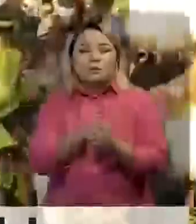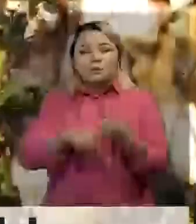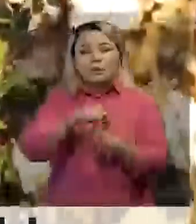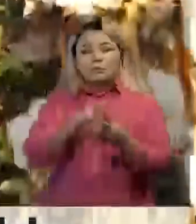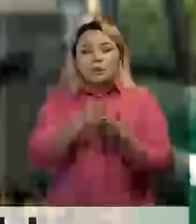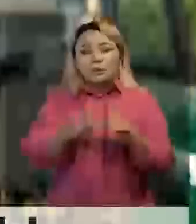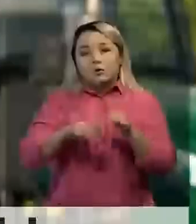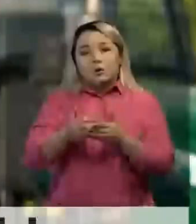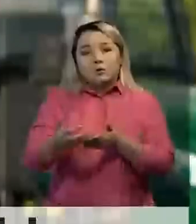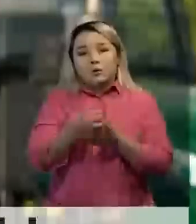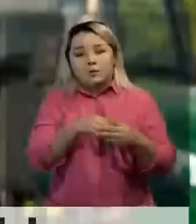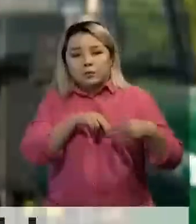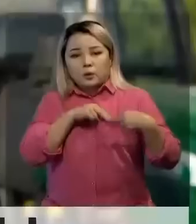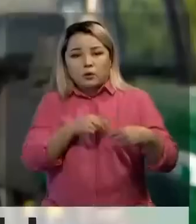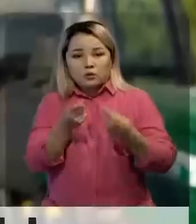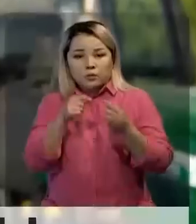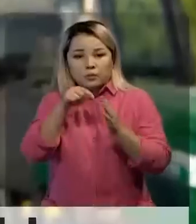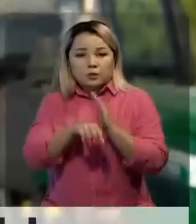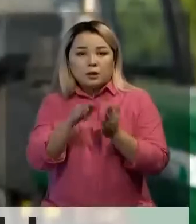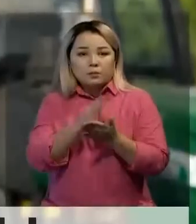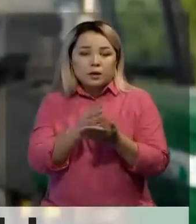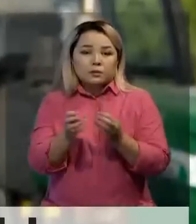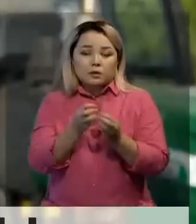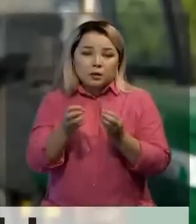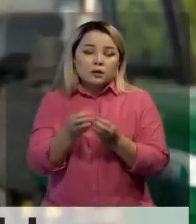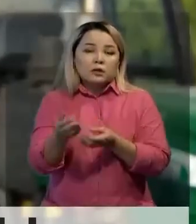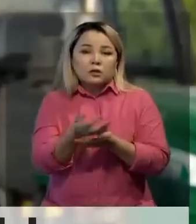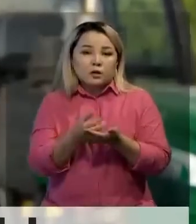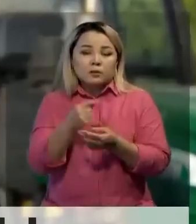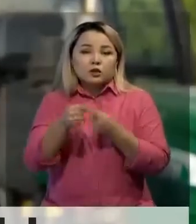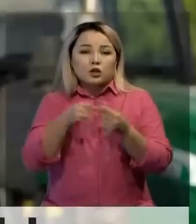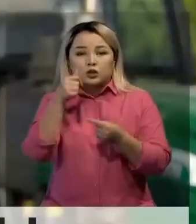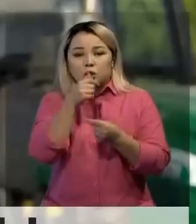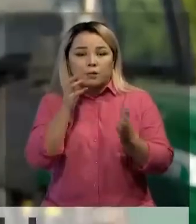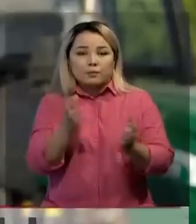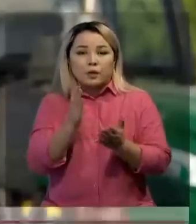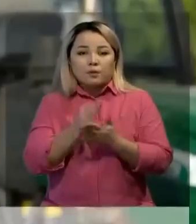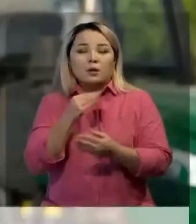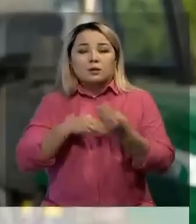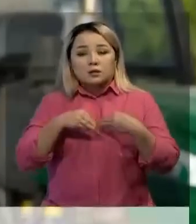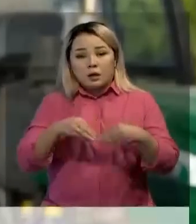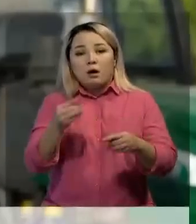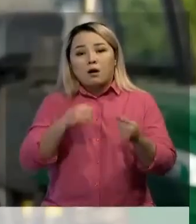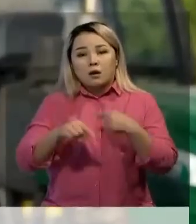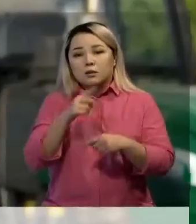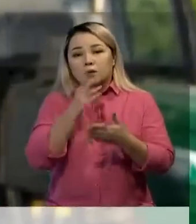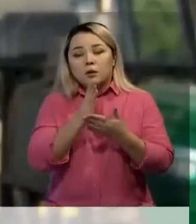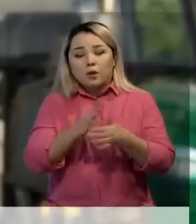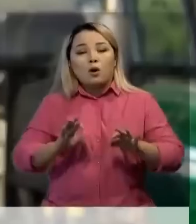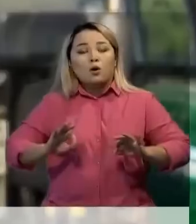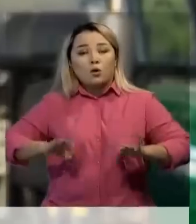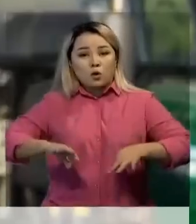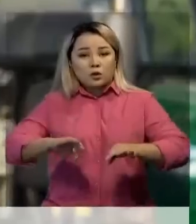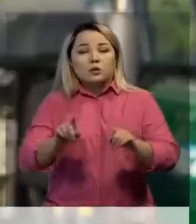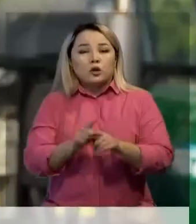Қолмен терілген өнімінің үшінде тұқмы болады. Соны жинақты тап келер жылға сақтаймыз. Егінге қайта қолданлады. Көліппен жинайтын